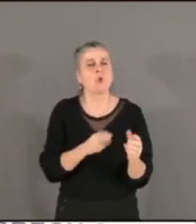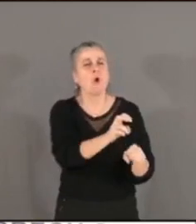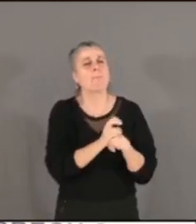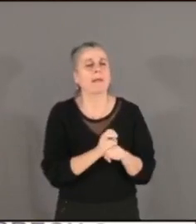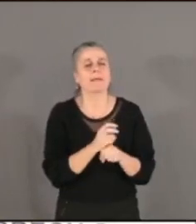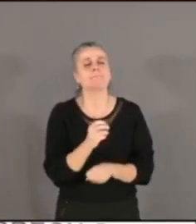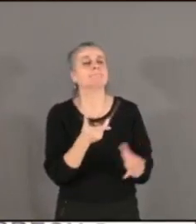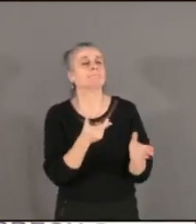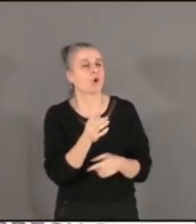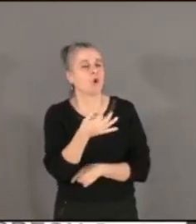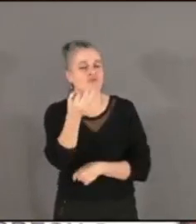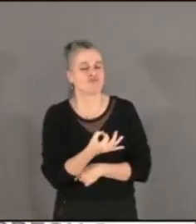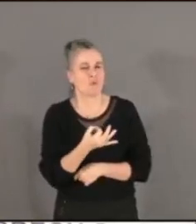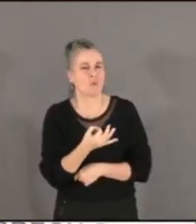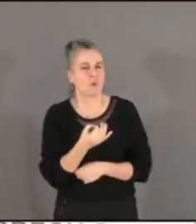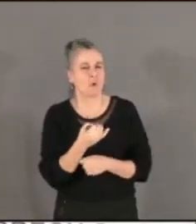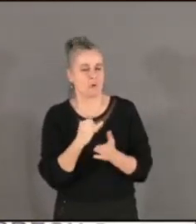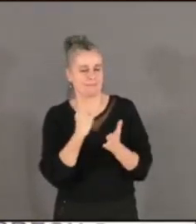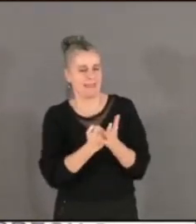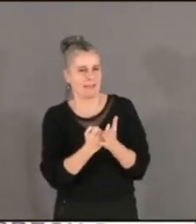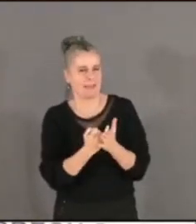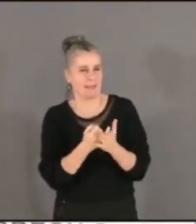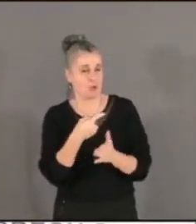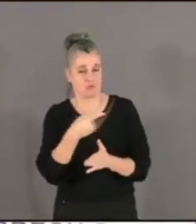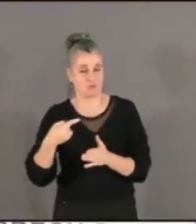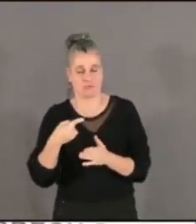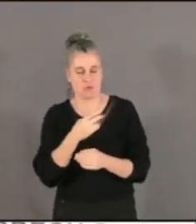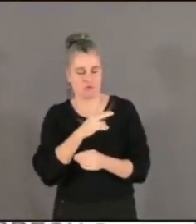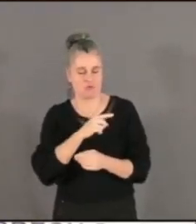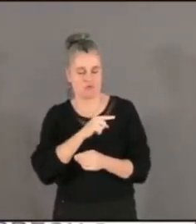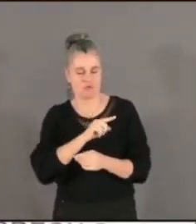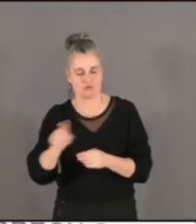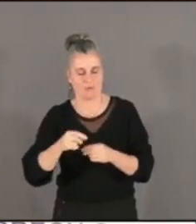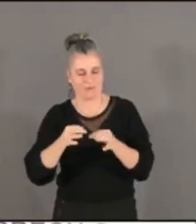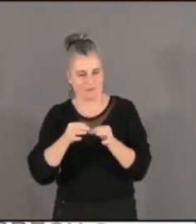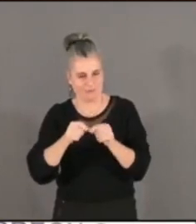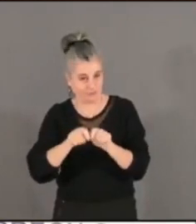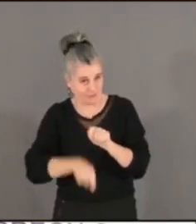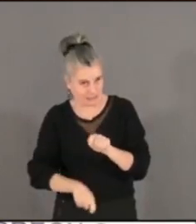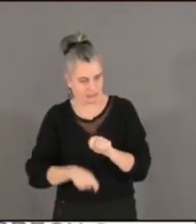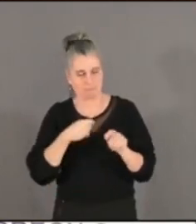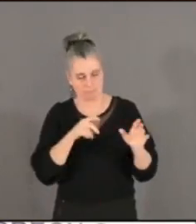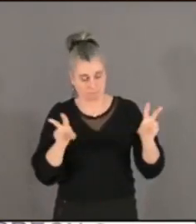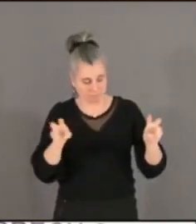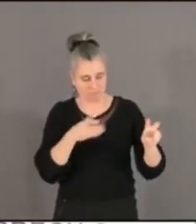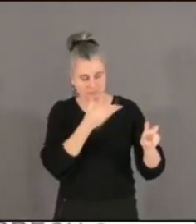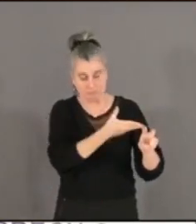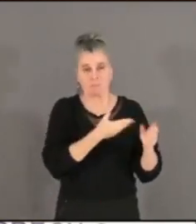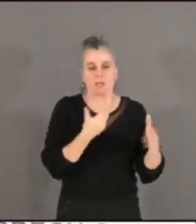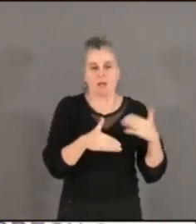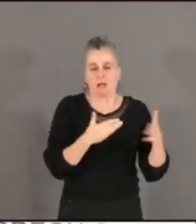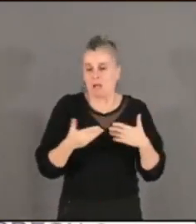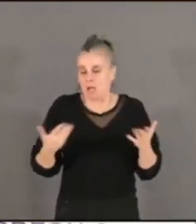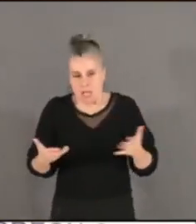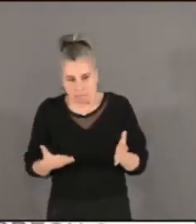produits structurés ou swap. Et dans le budget primitif, la même majorité s'inquiète de la hausse des taux d'intérêt. À